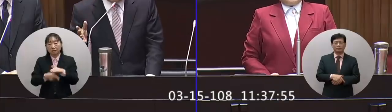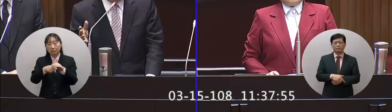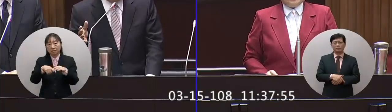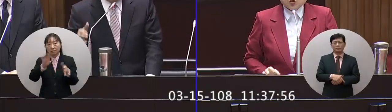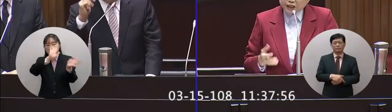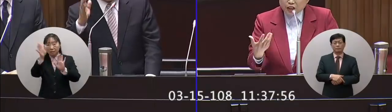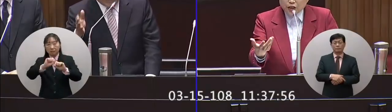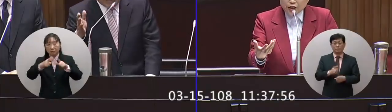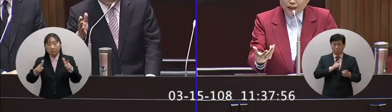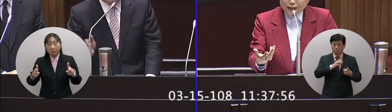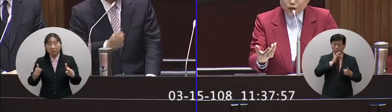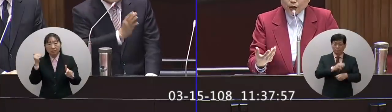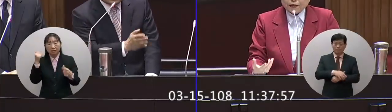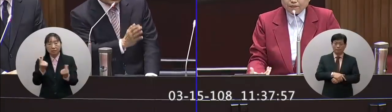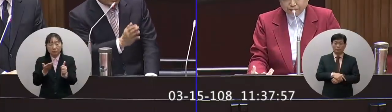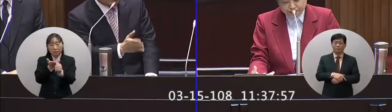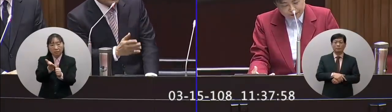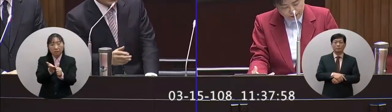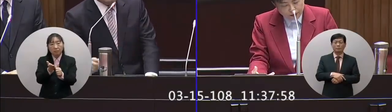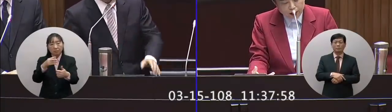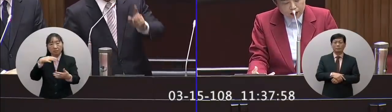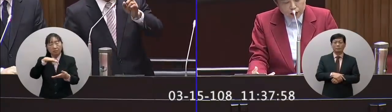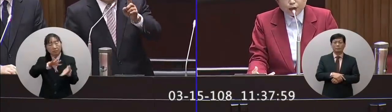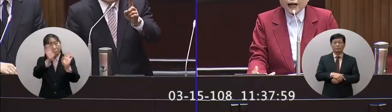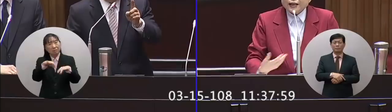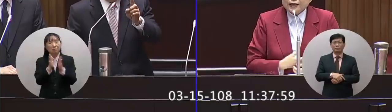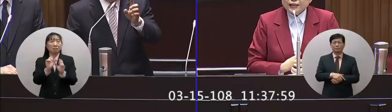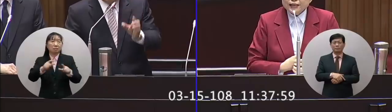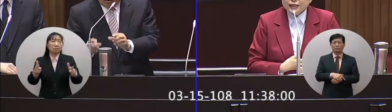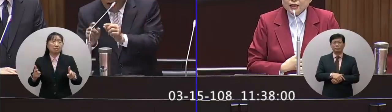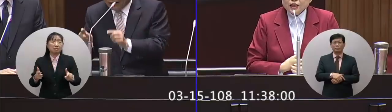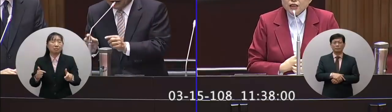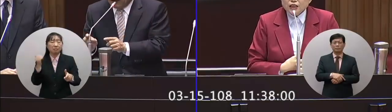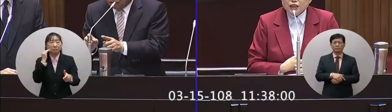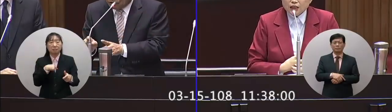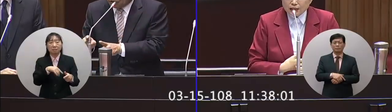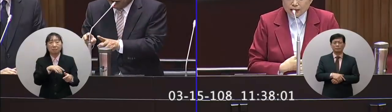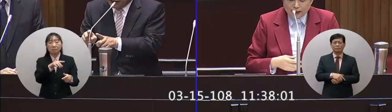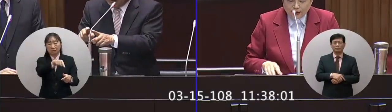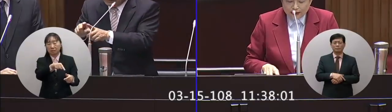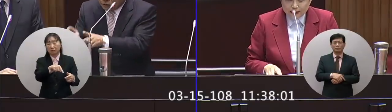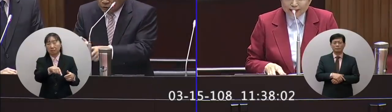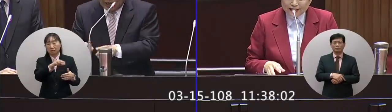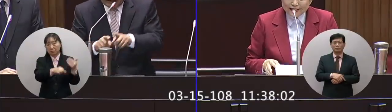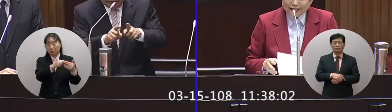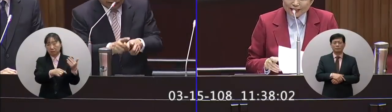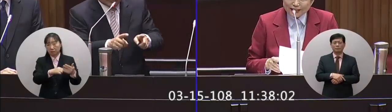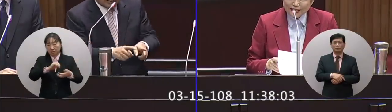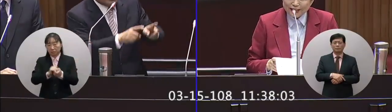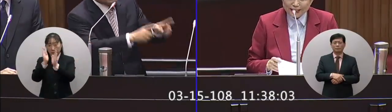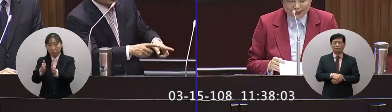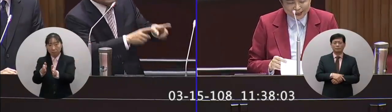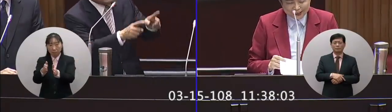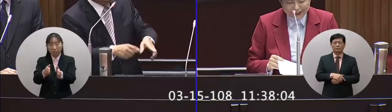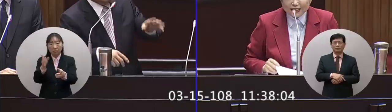結萬千包括殺人情結萬千你很難用法律條文是規定這種殺人